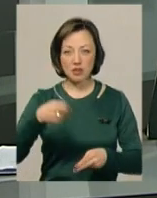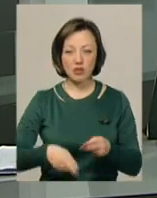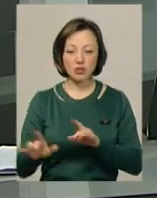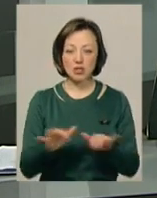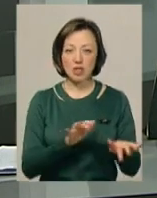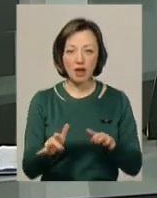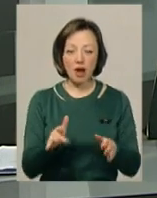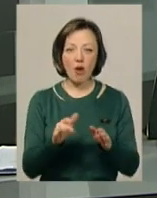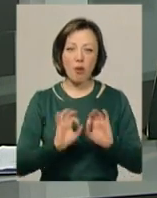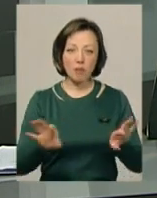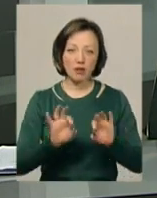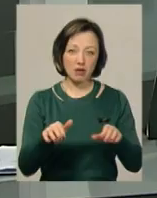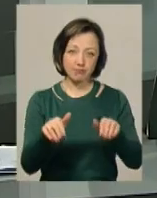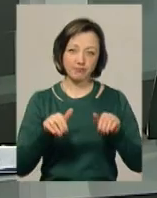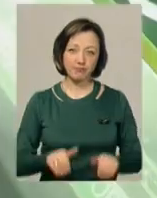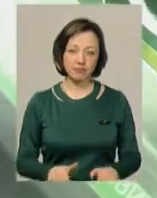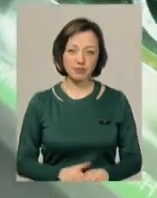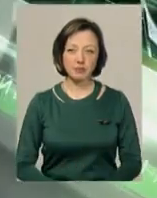діл від коментарів утримуються.